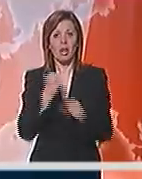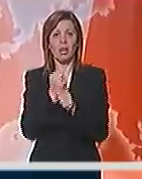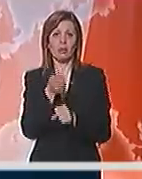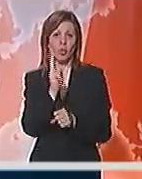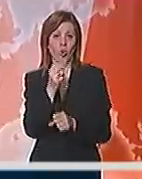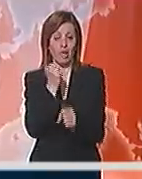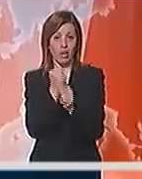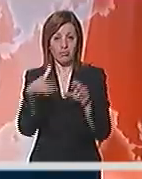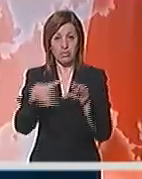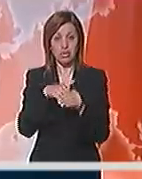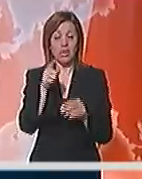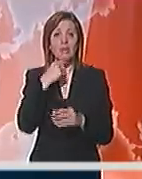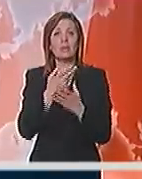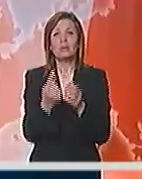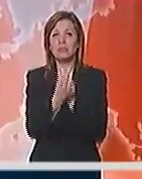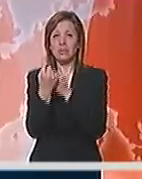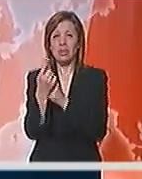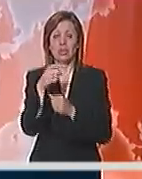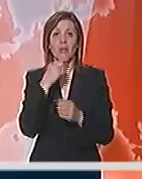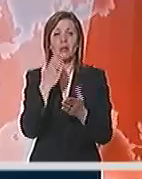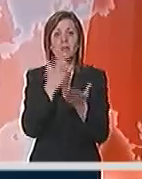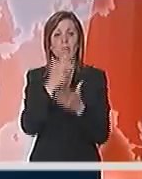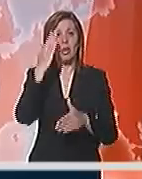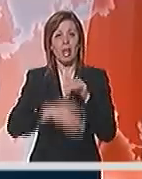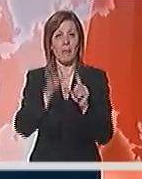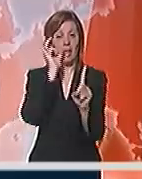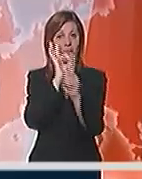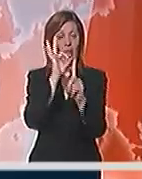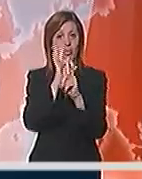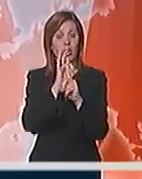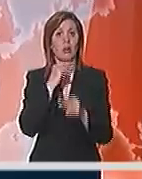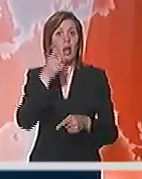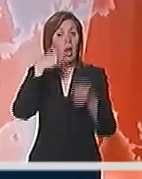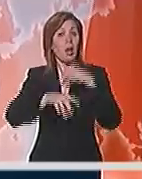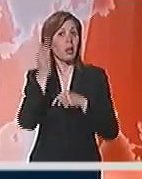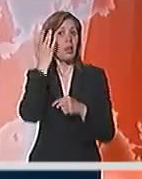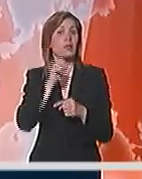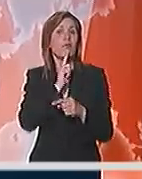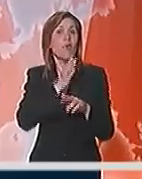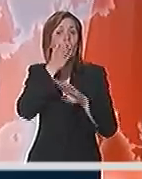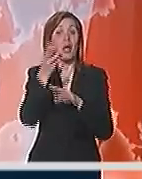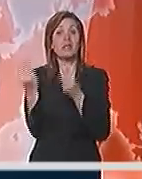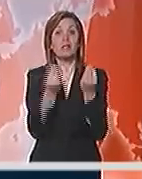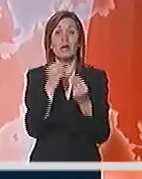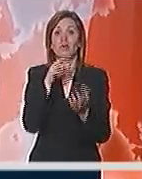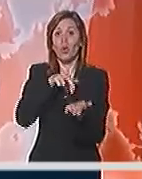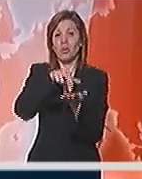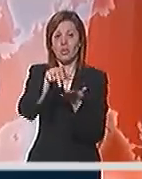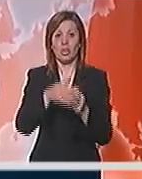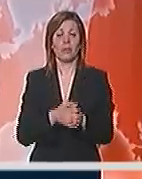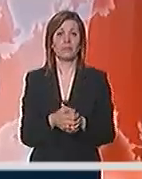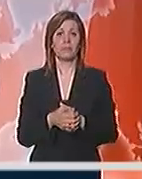prostitucijom. Incidenca prostitutkom se dogodio krajem februara, ali se i dalje ne zna kod koga je i zašto ona išla.